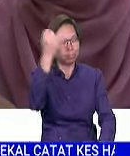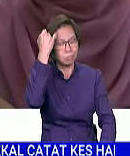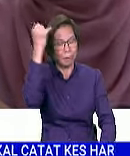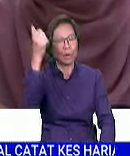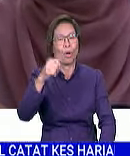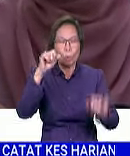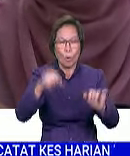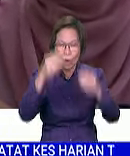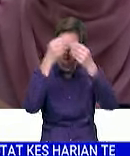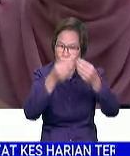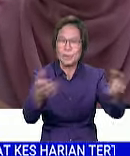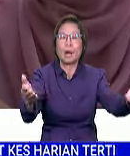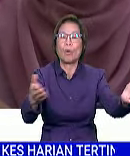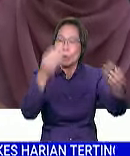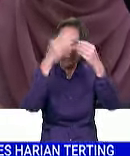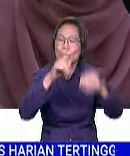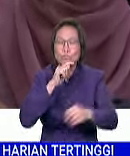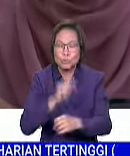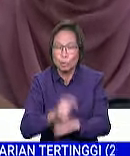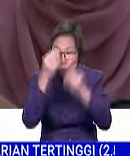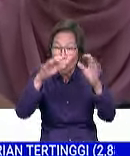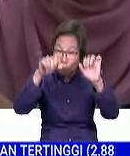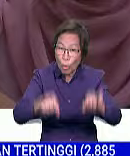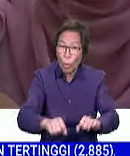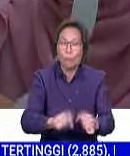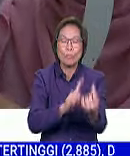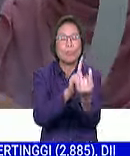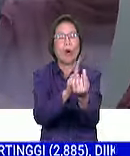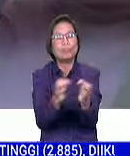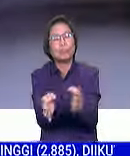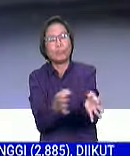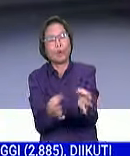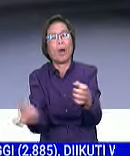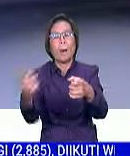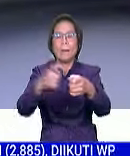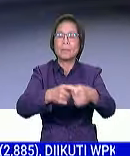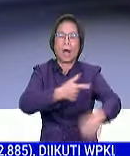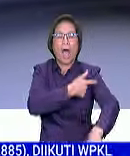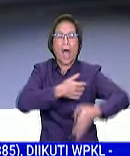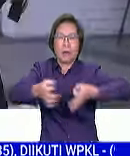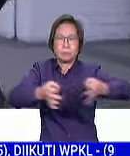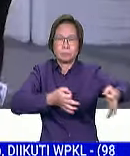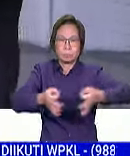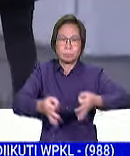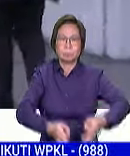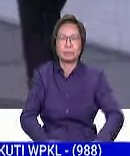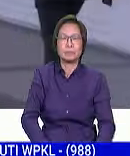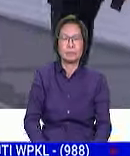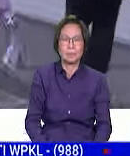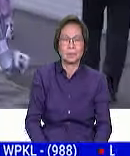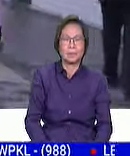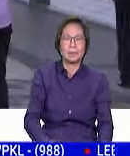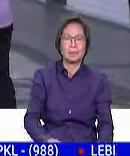supaya boleh kasih tahu mereka sama boleh macam face-to-face kasih explain pasal itu vaksin. Tepatlah bagai dikata, tangan yang